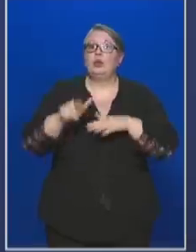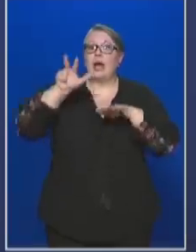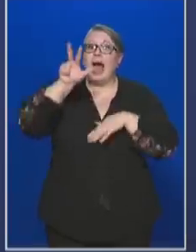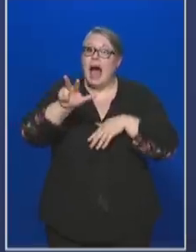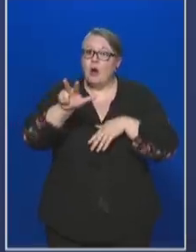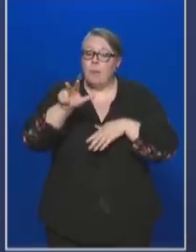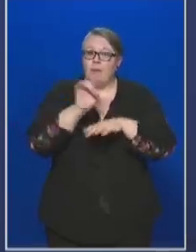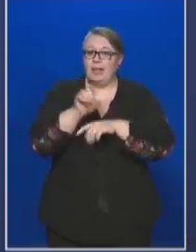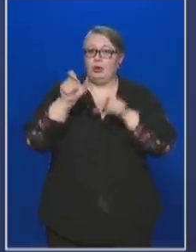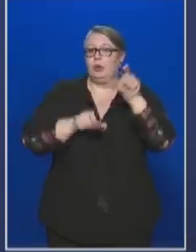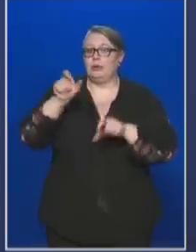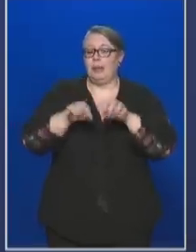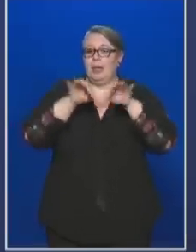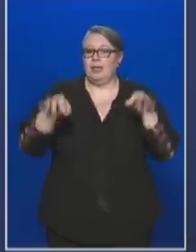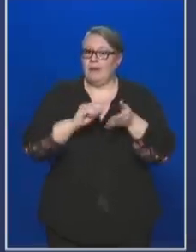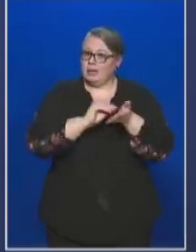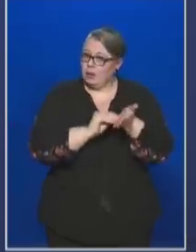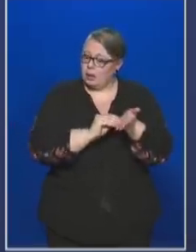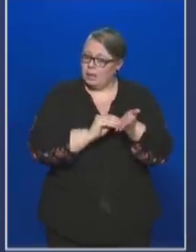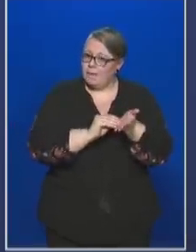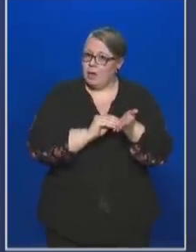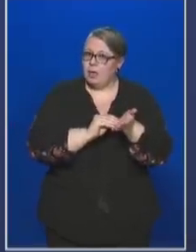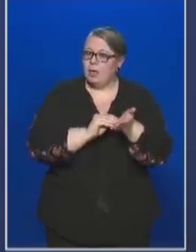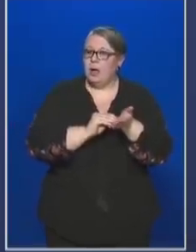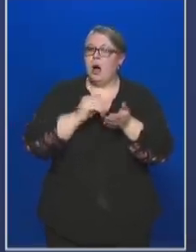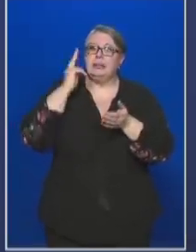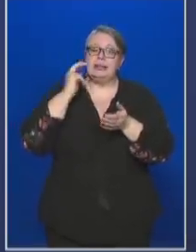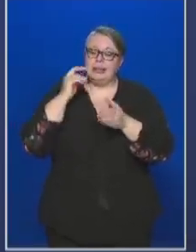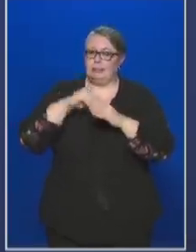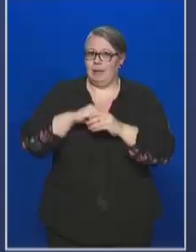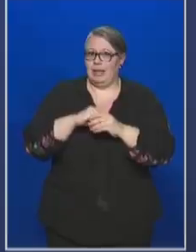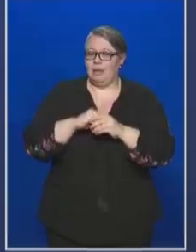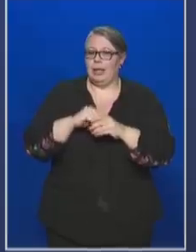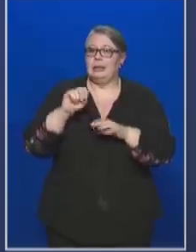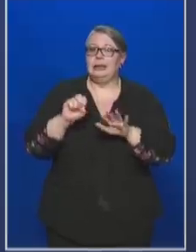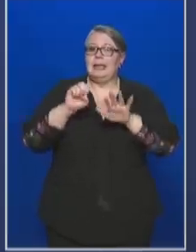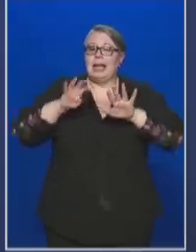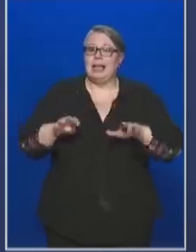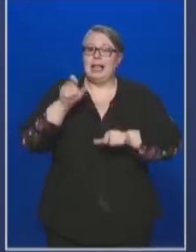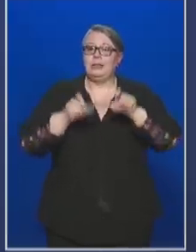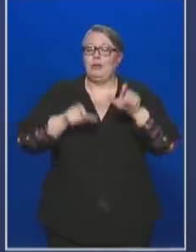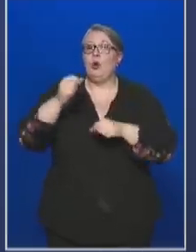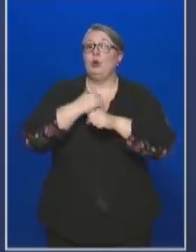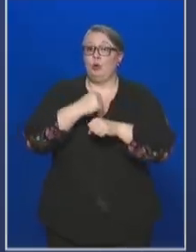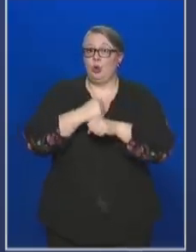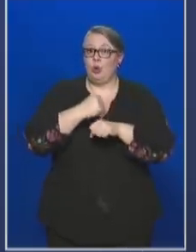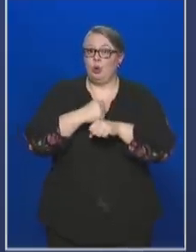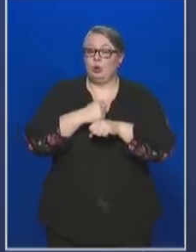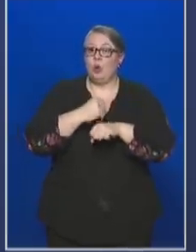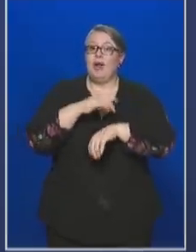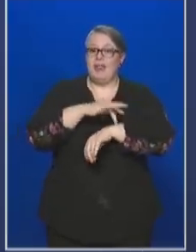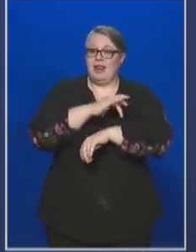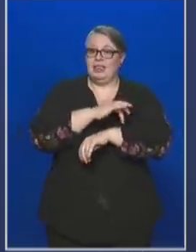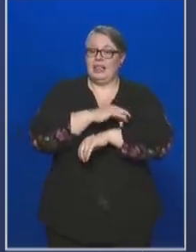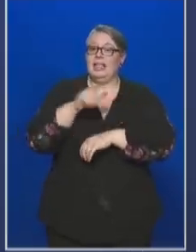fertőzöttet tartunk nyilván az intézményben. 19 fő dolgozó érintett,